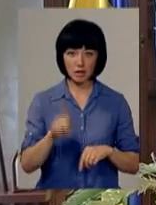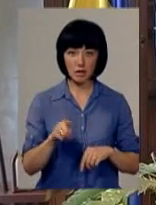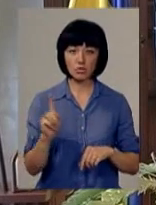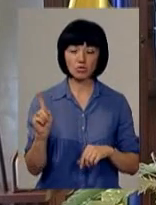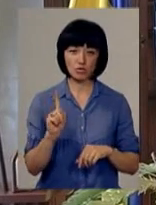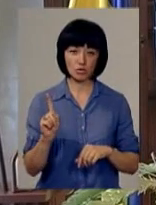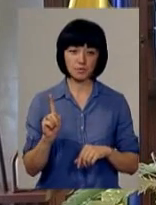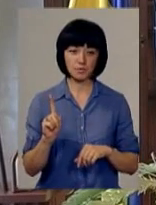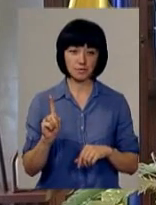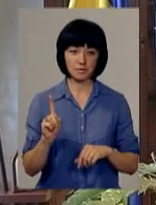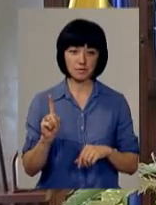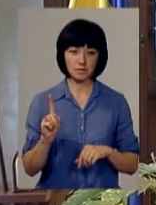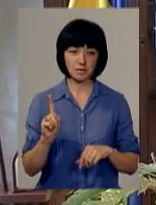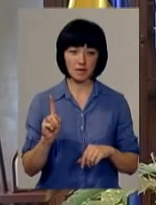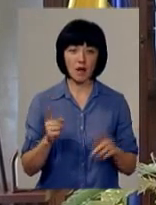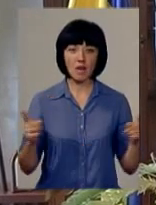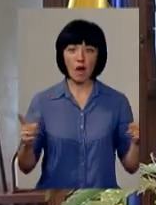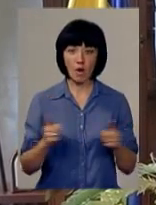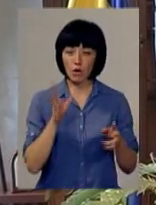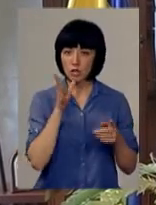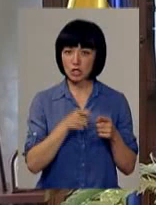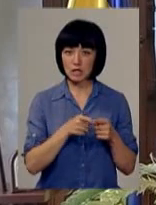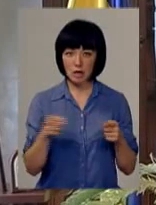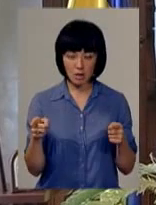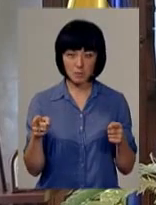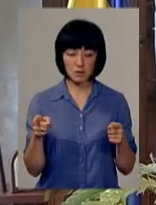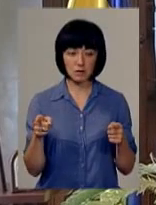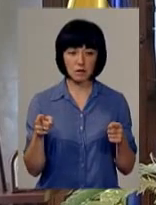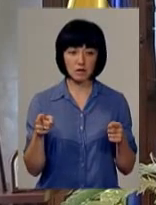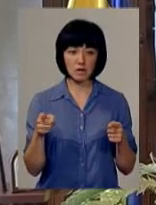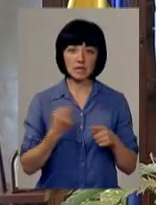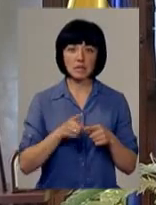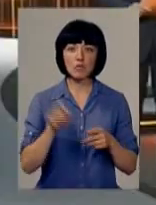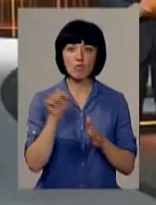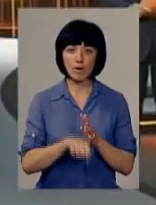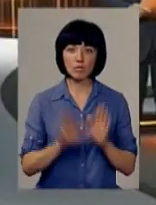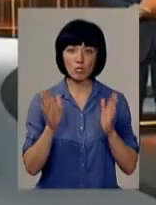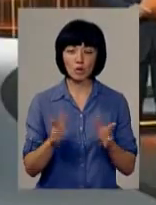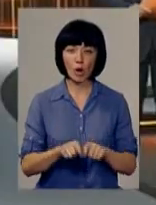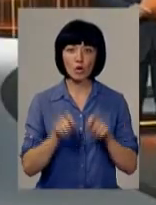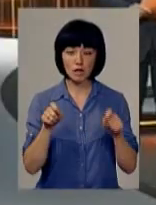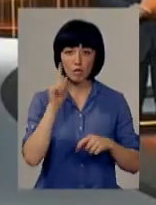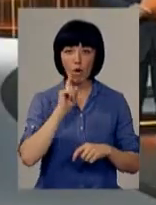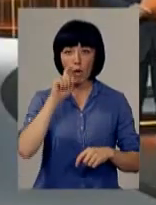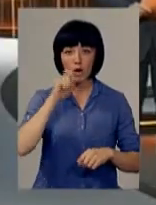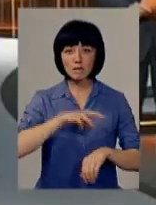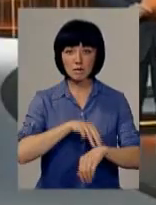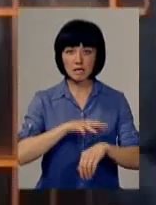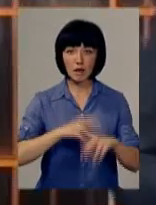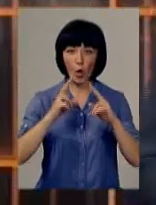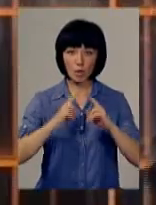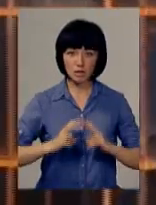найкоротший термін часу вказаний вбивство буде розкритий. Поки українська міліція